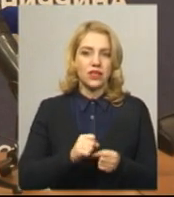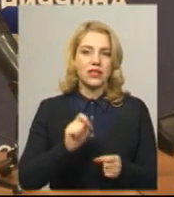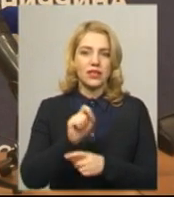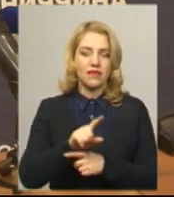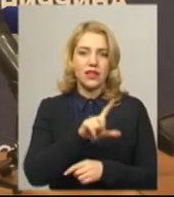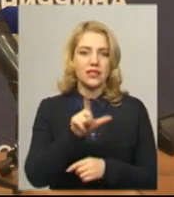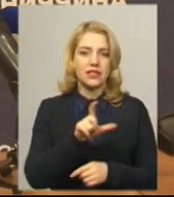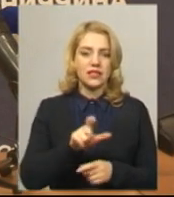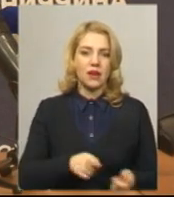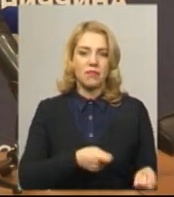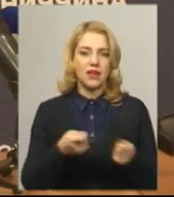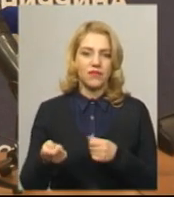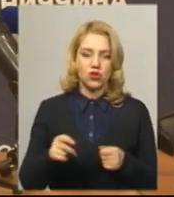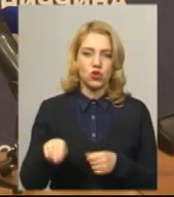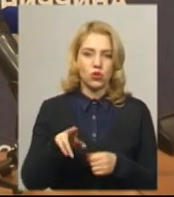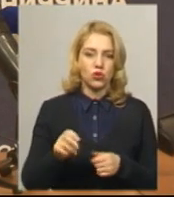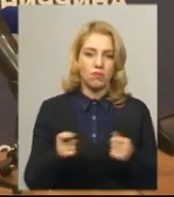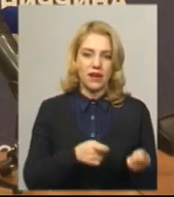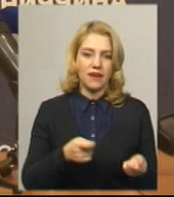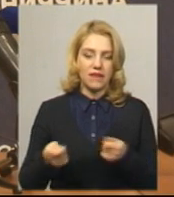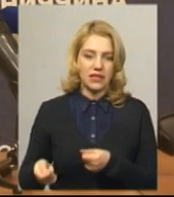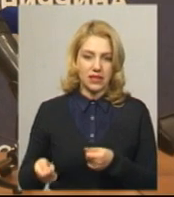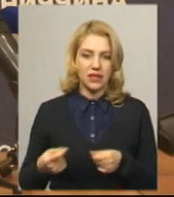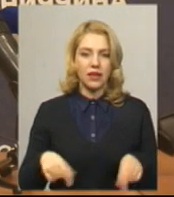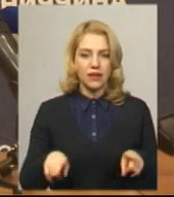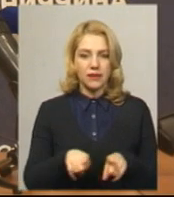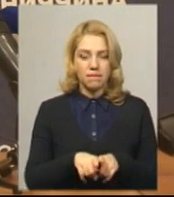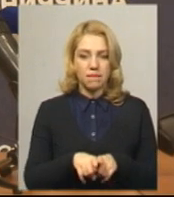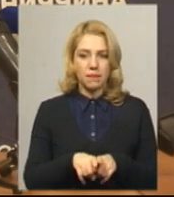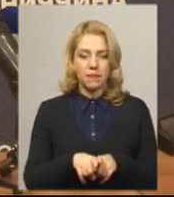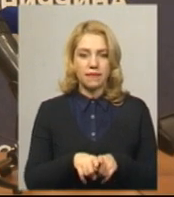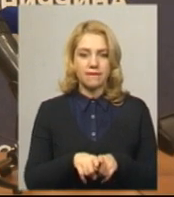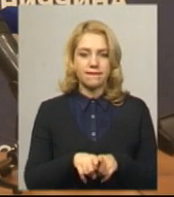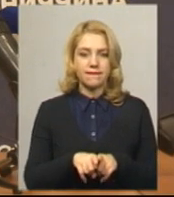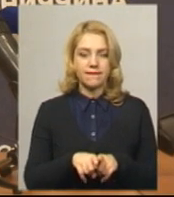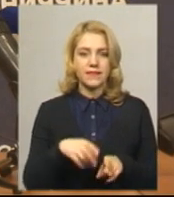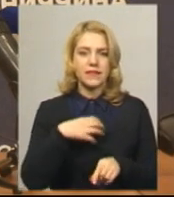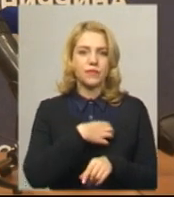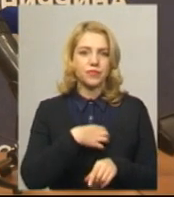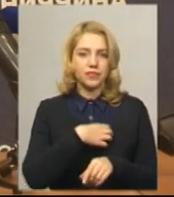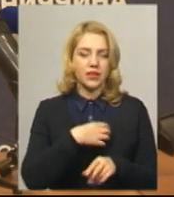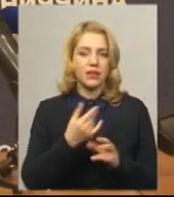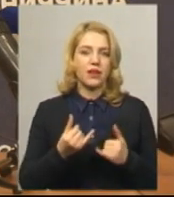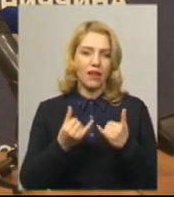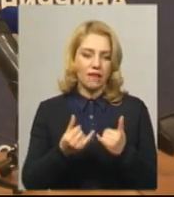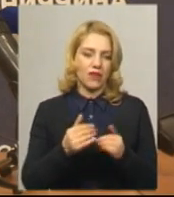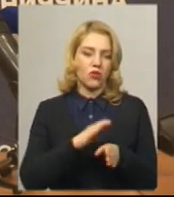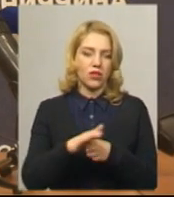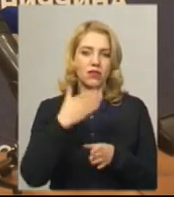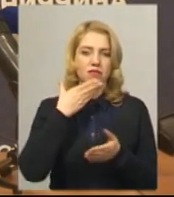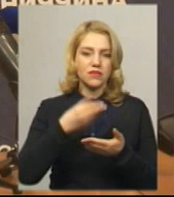перевезення саме тільове пасажирів для виконання своїх